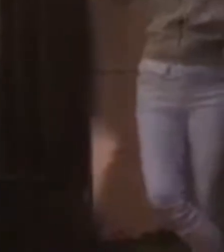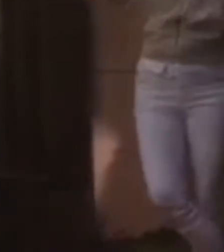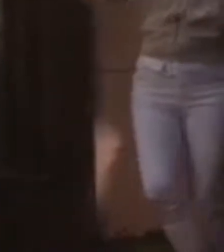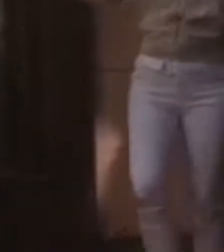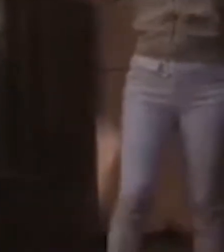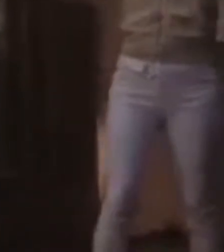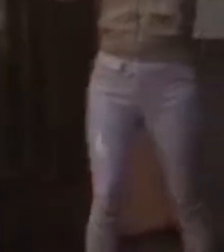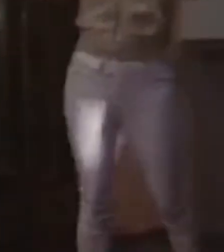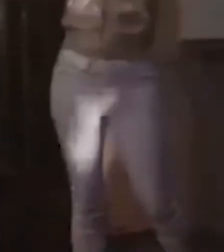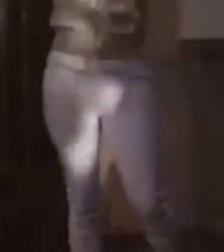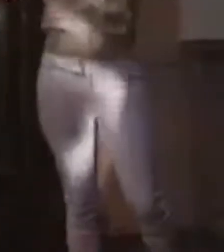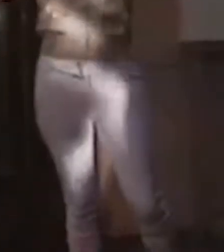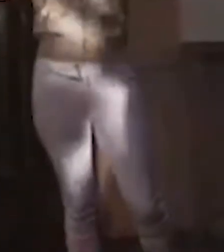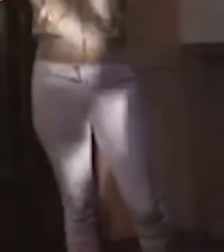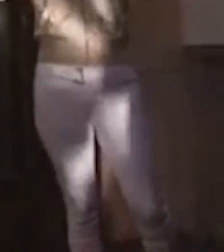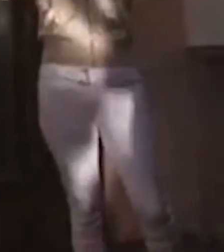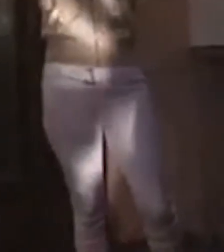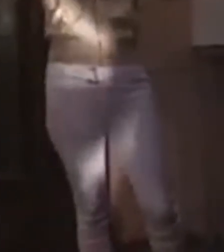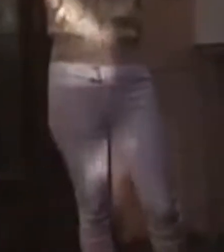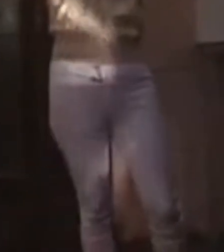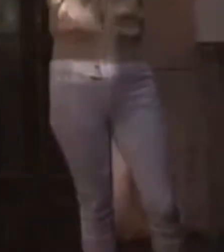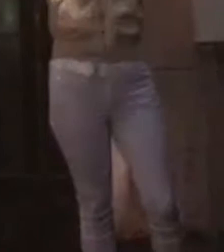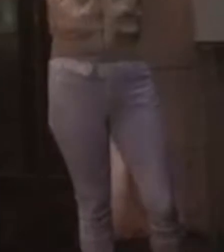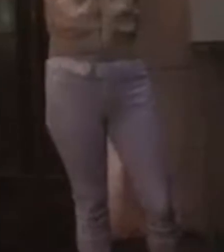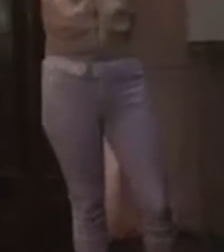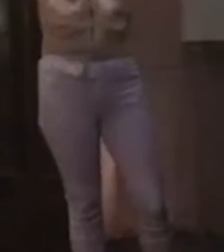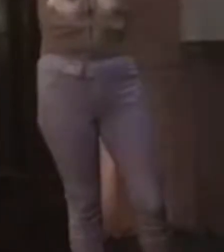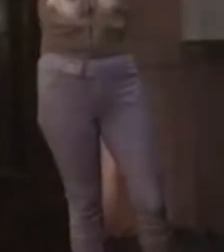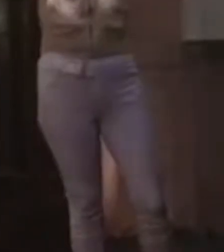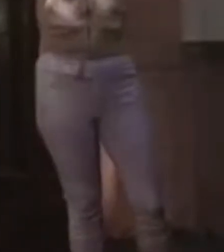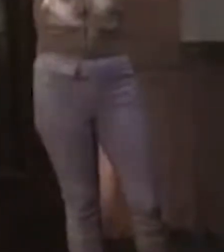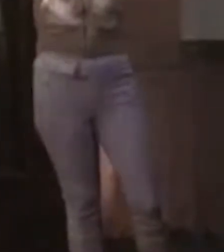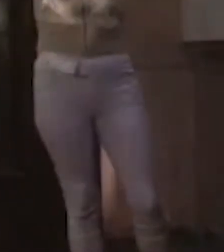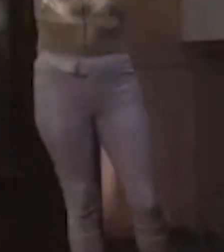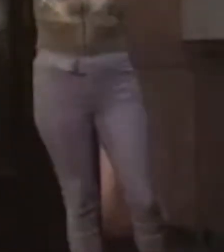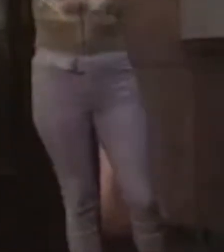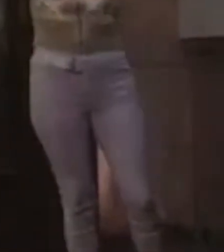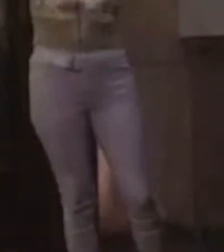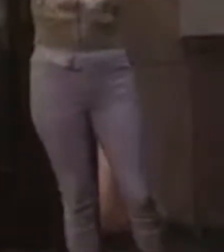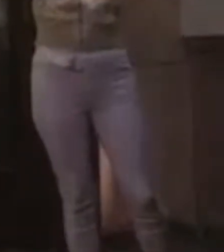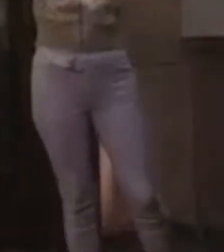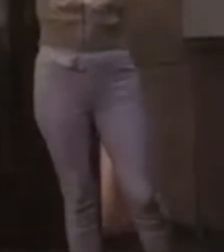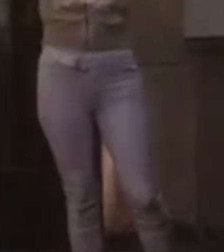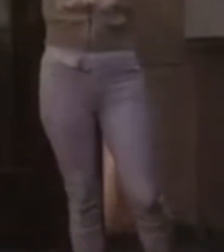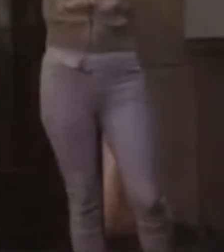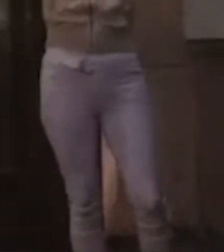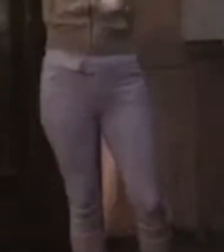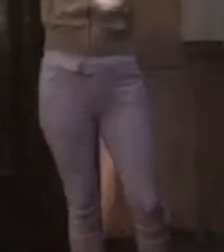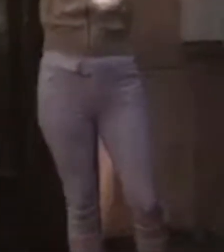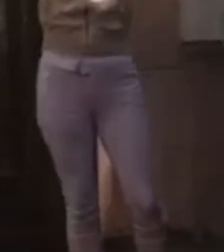є одна понівна вимога. Я прошу усіх разом. Ні, капітуляції!